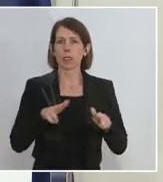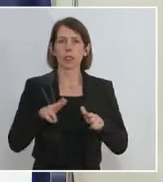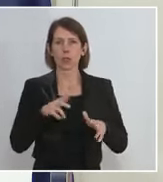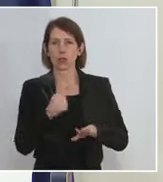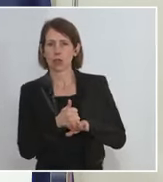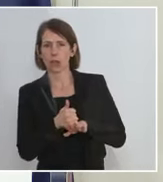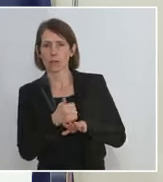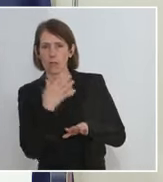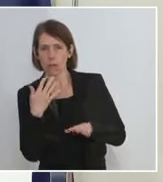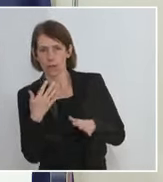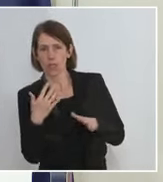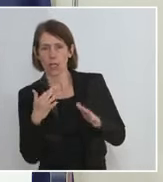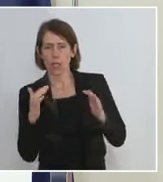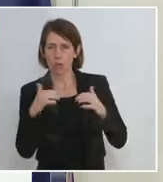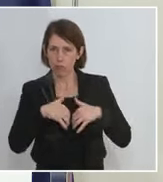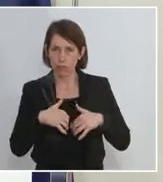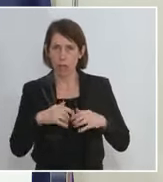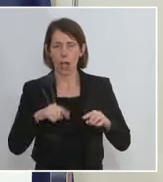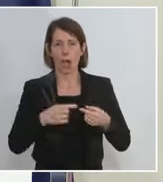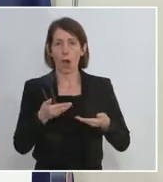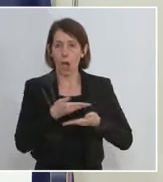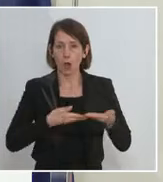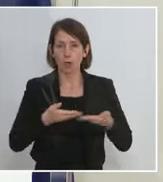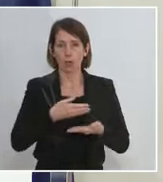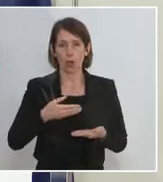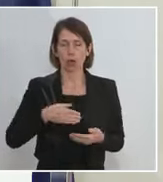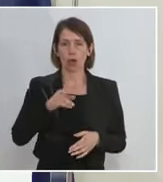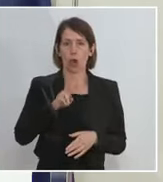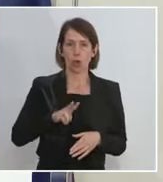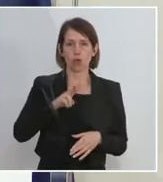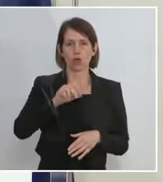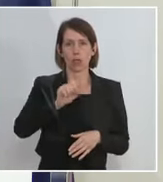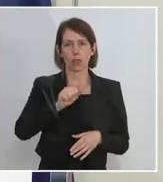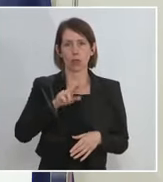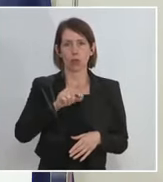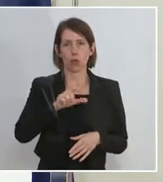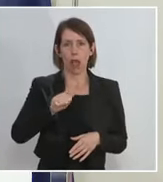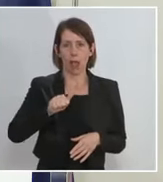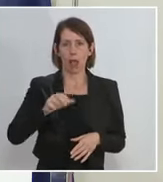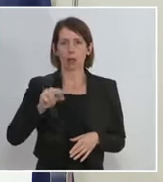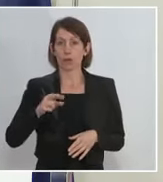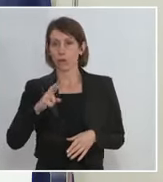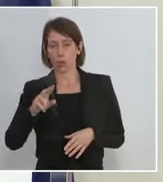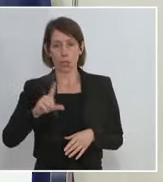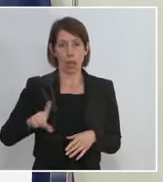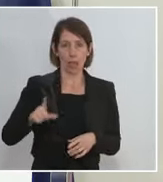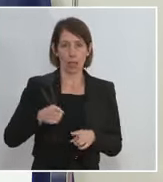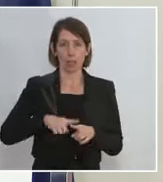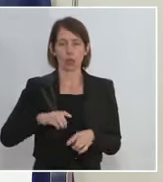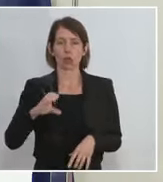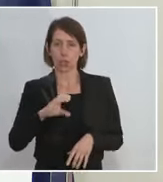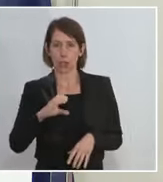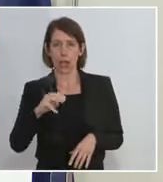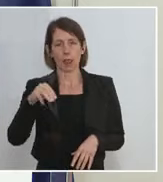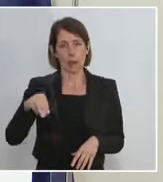mit einem sehr intensiven Austausch mit Ursula von der Leyen und auch mit Charles Michel. Und ich bin sehr optimistisch, dass es möglich